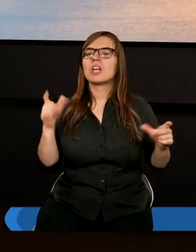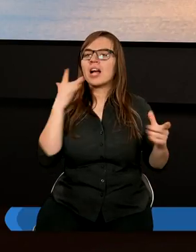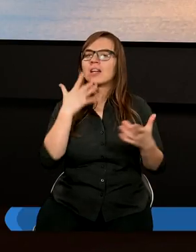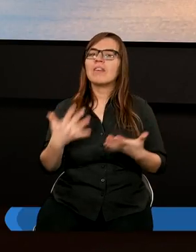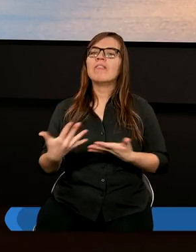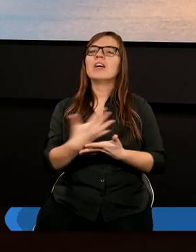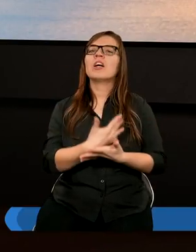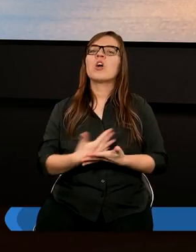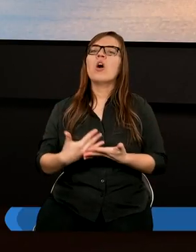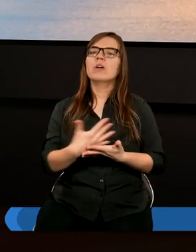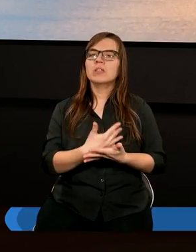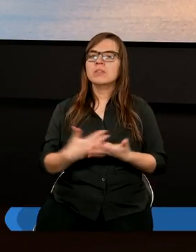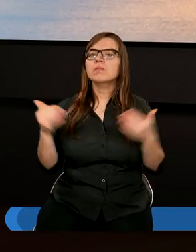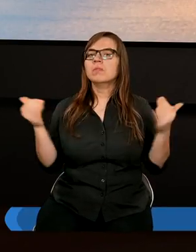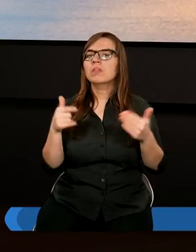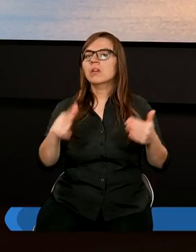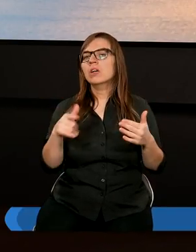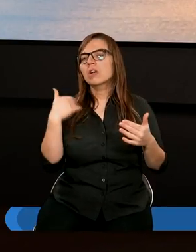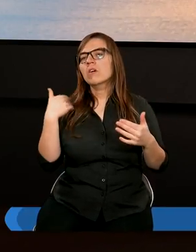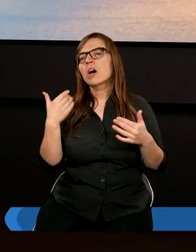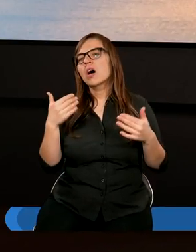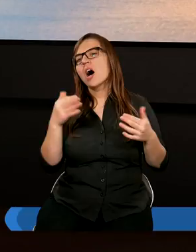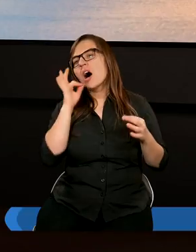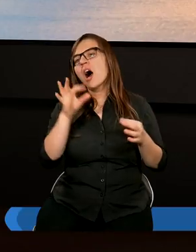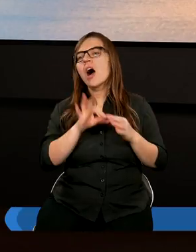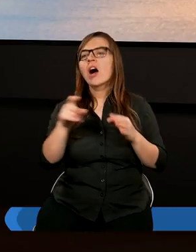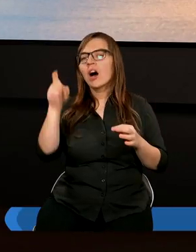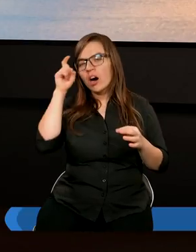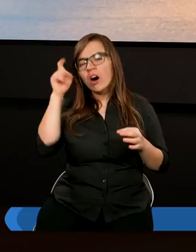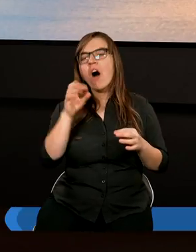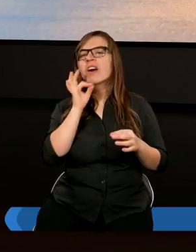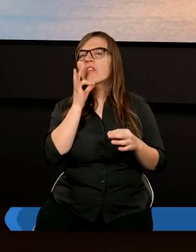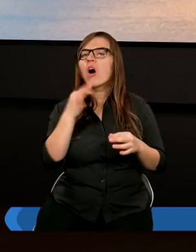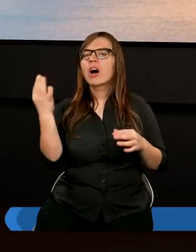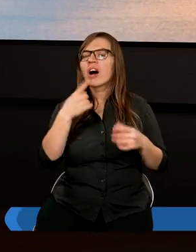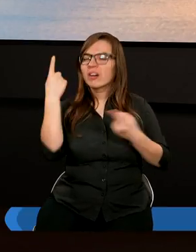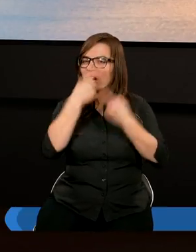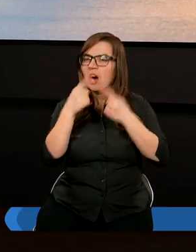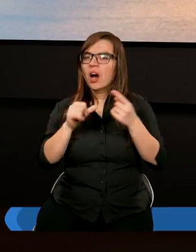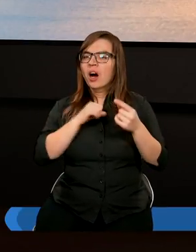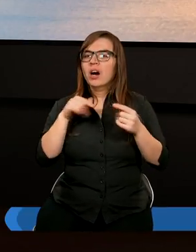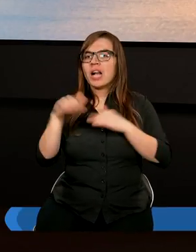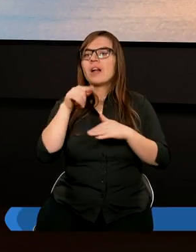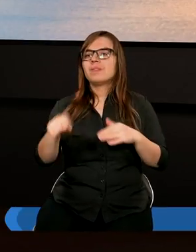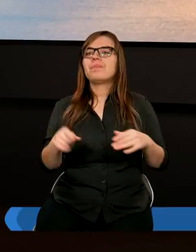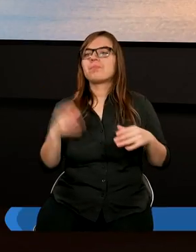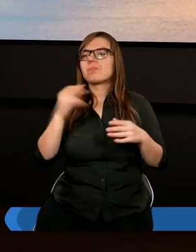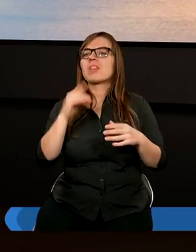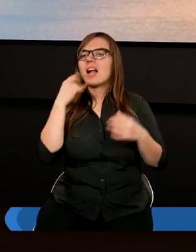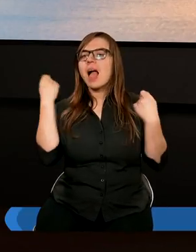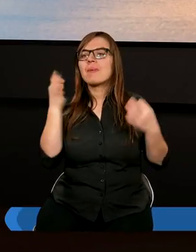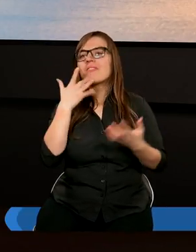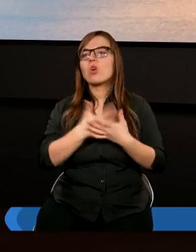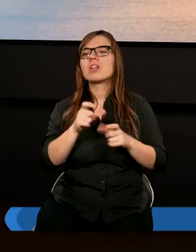wykorzystać. Ale tak dobrze by było, gdyby w młodości się człowiek nad tym zastanowił, to by też lepiej